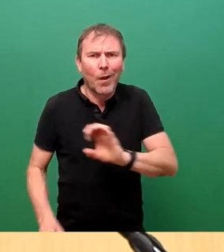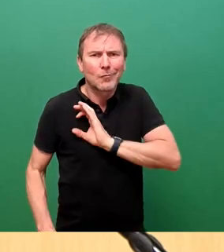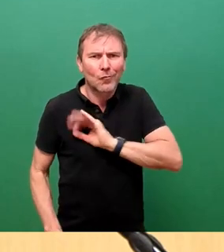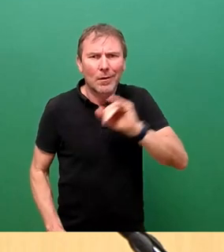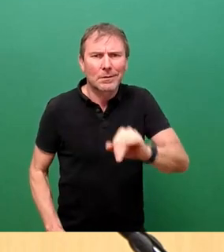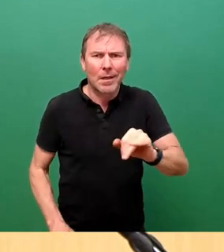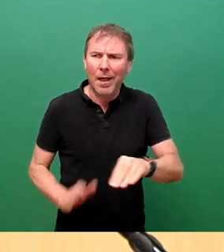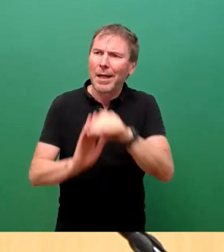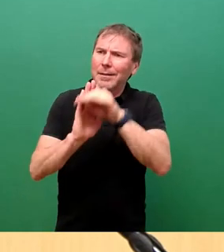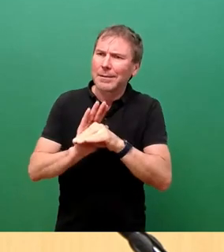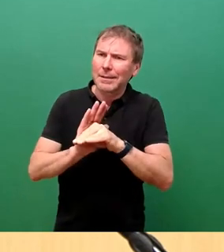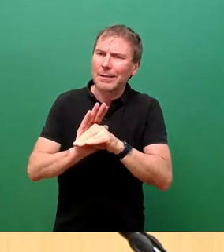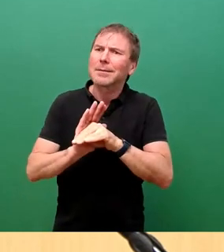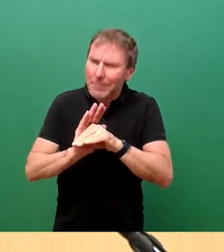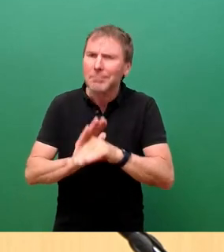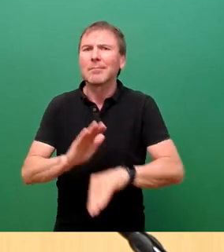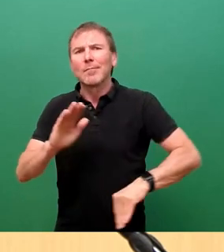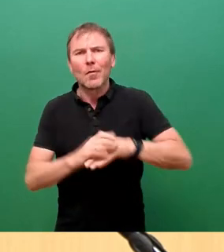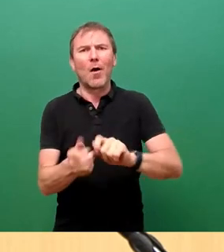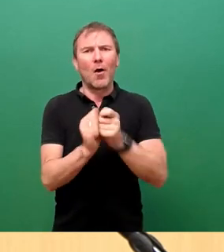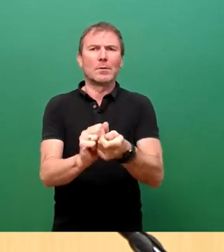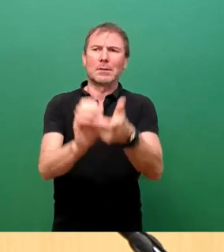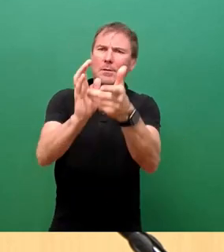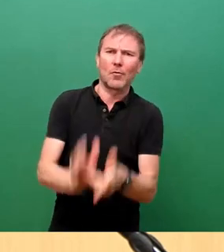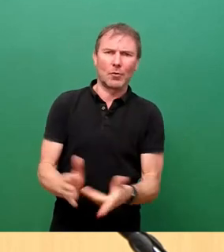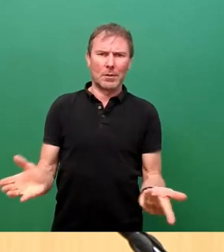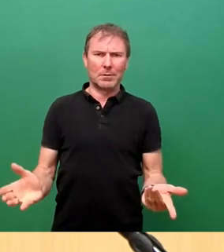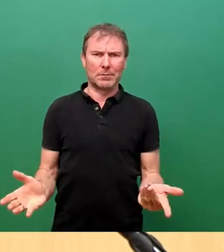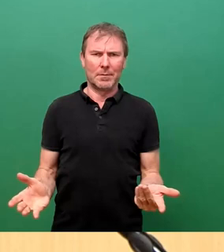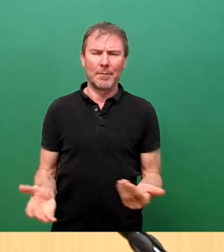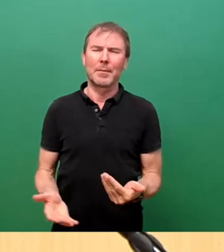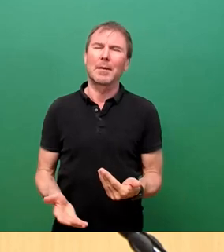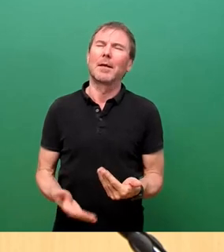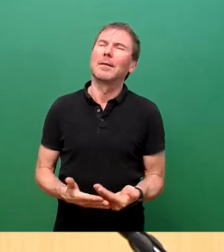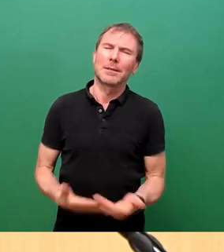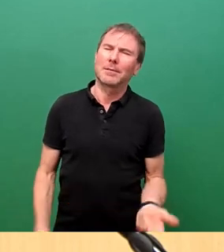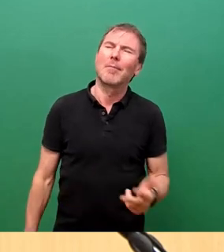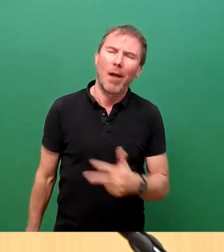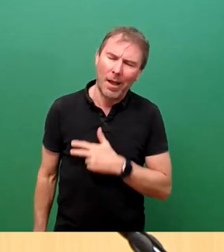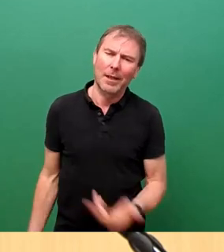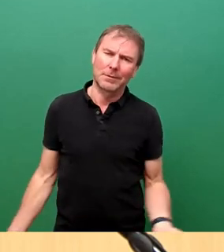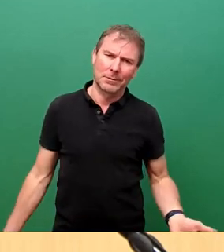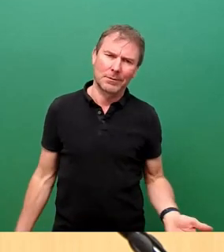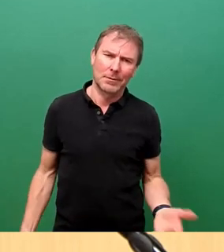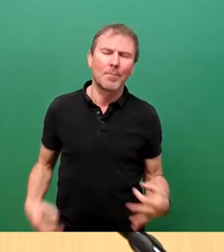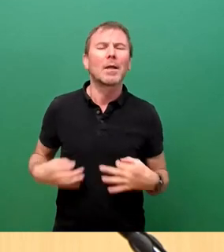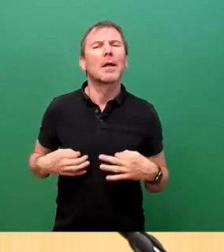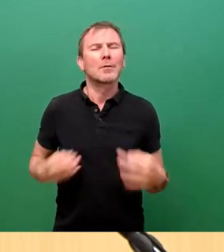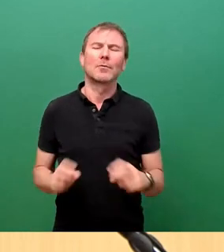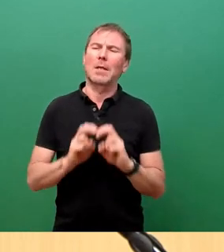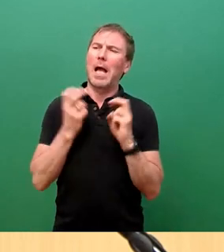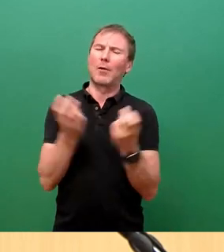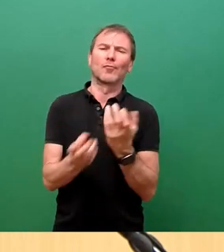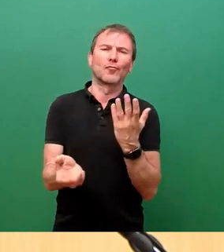wirklich zu exekutieren. Und deshalb mal ganz ehrlich, wir haben ja im Gesundheitsausschuss darüber gesprochen,